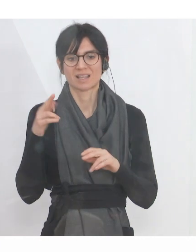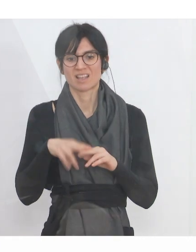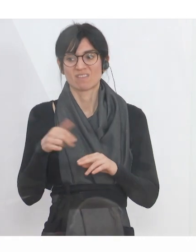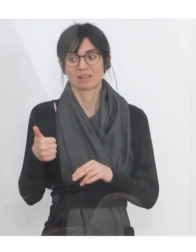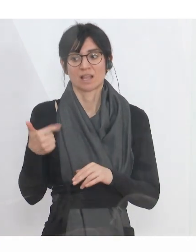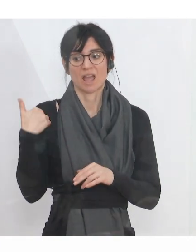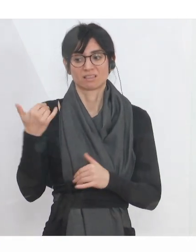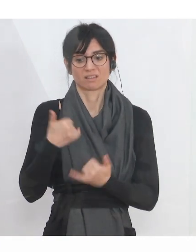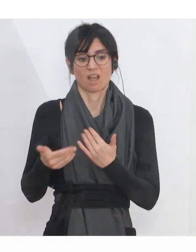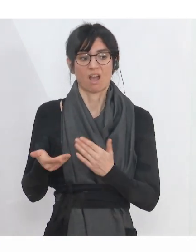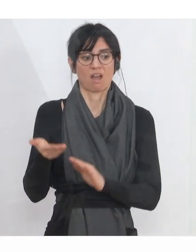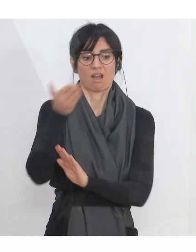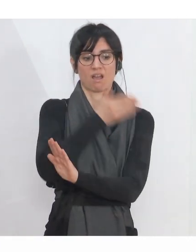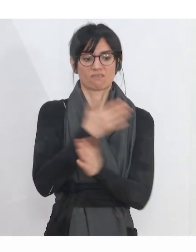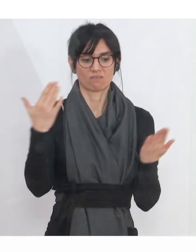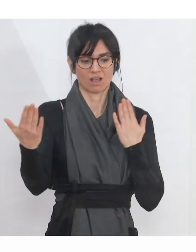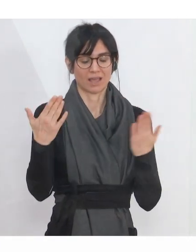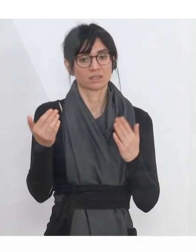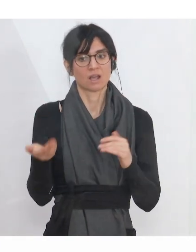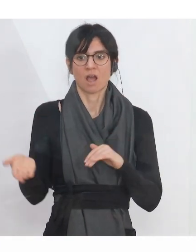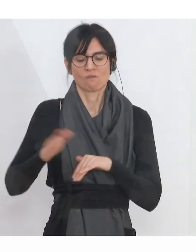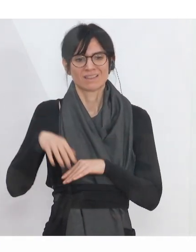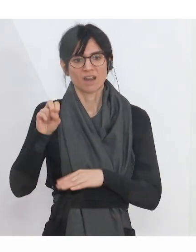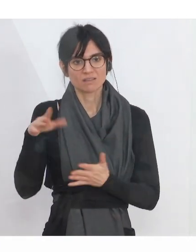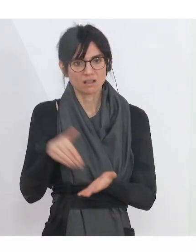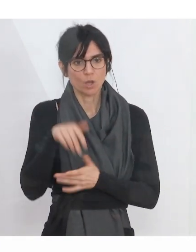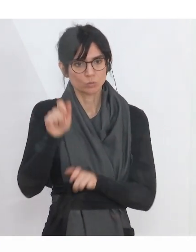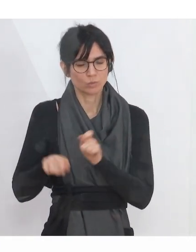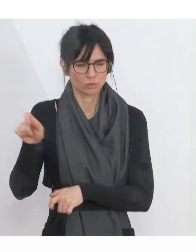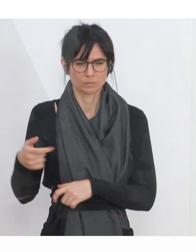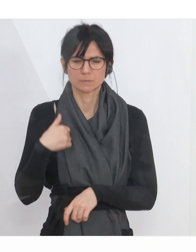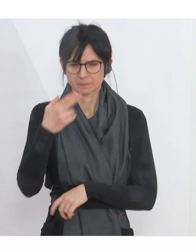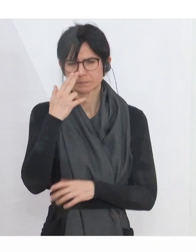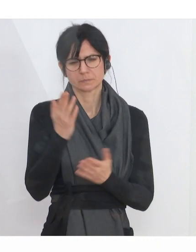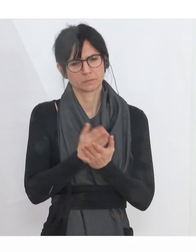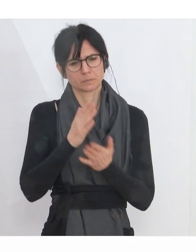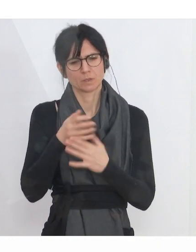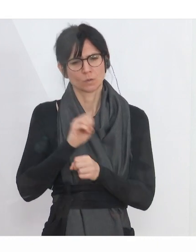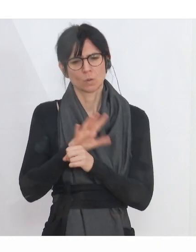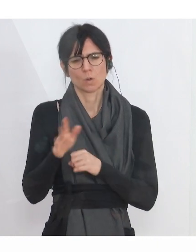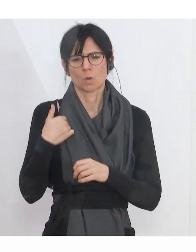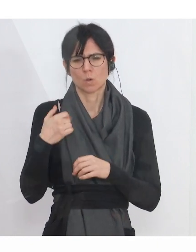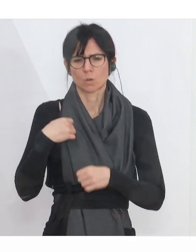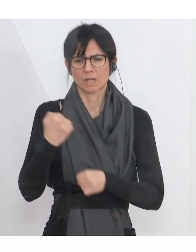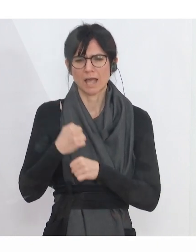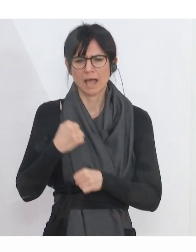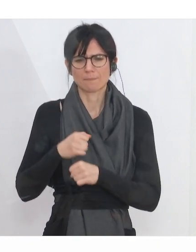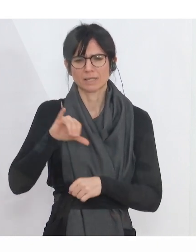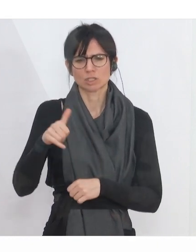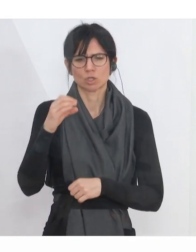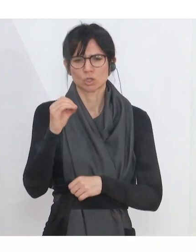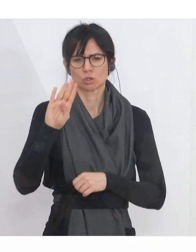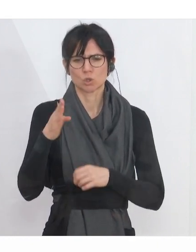einem Jahr. Das sind über 13.000 Personen mehr in Schulungen. Da zeigt sich die Corona-Job-Offensive, die große